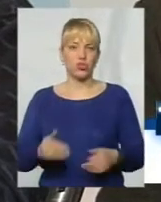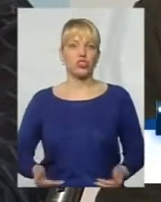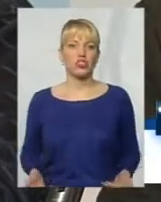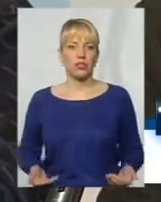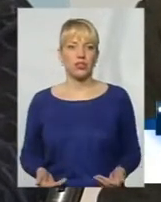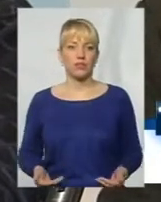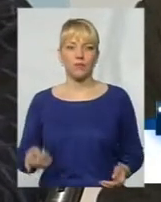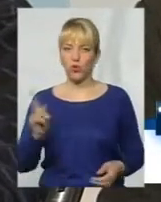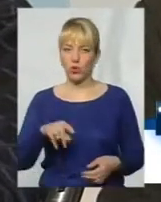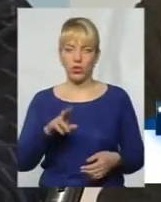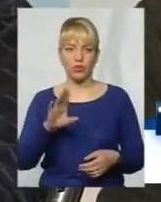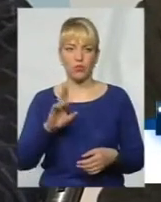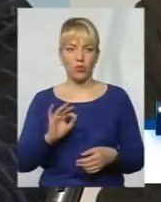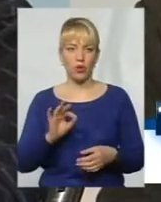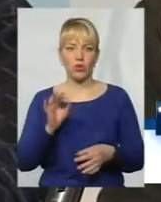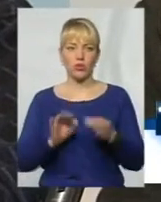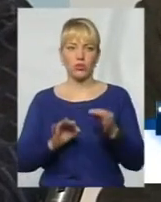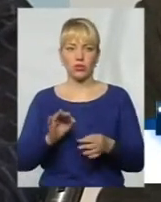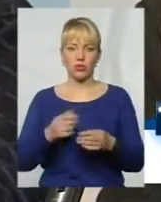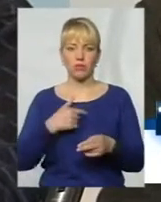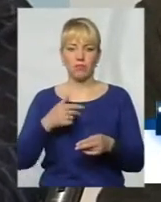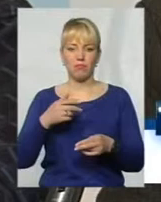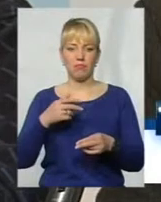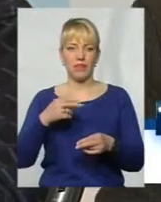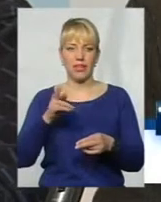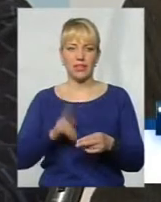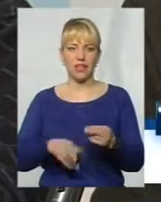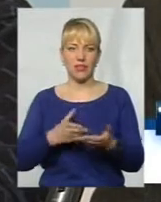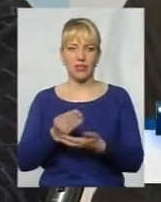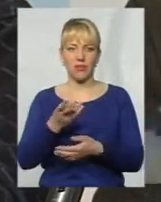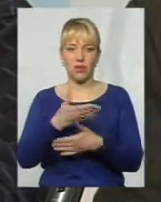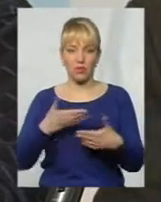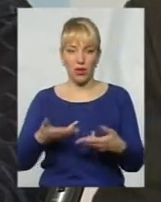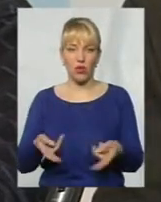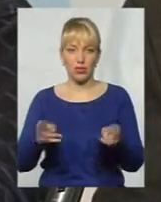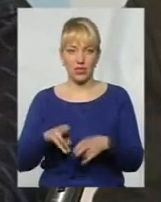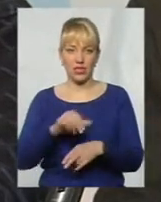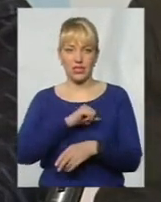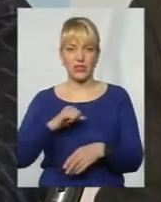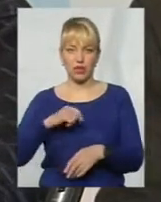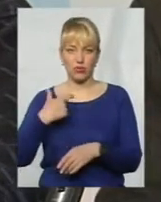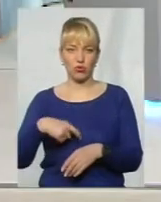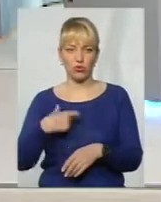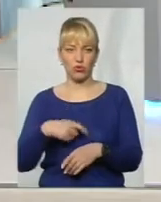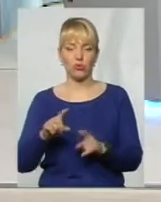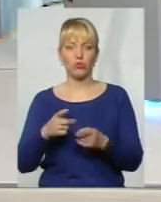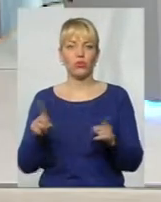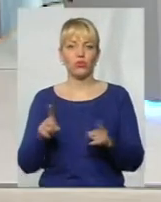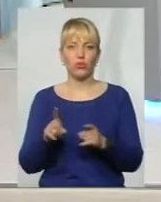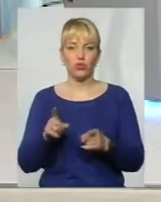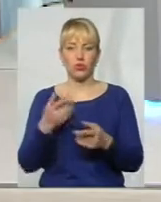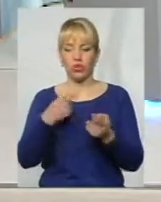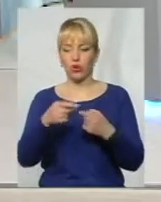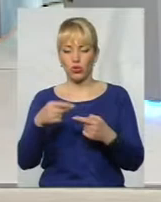До речі, за реченням судів вони перестали виплачувати. І ми залишилися самі з собою. Тому що, якщо іншим